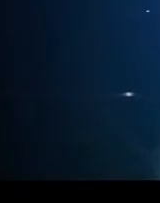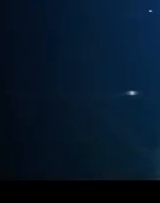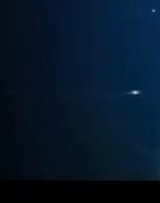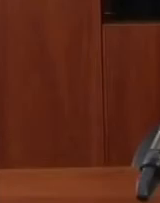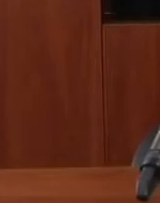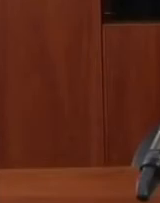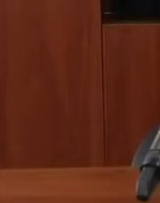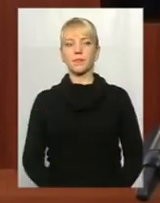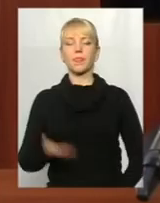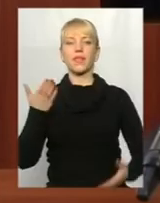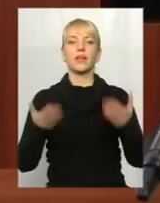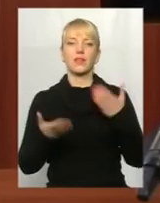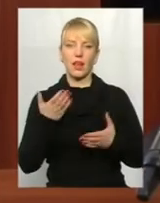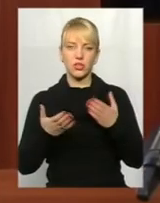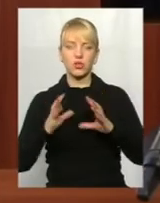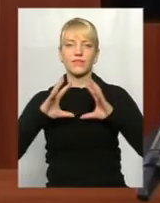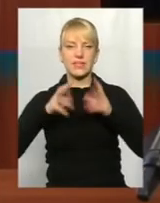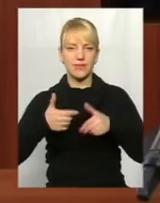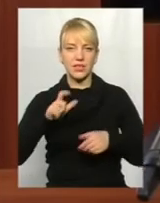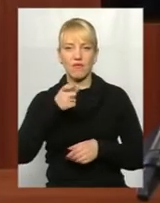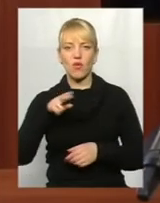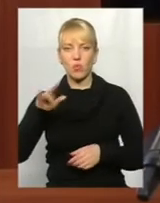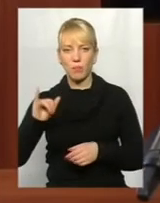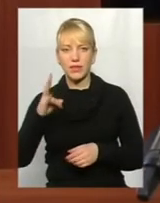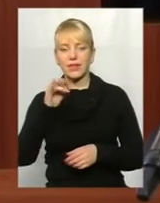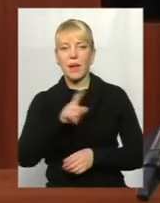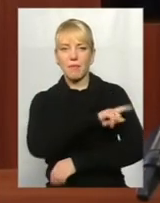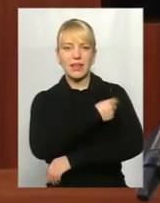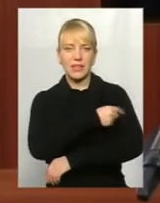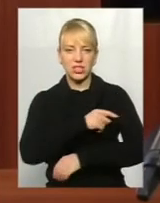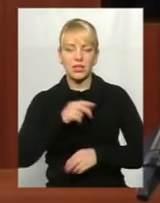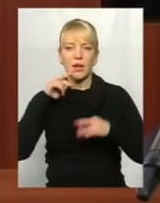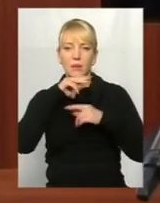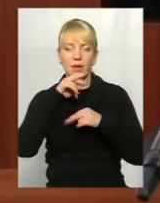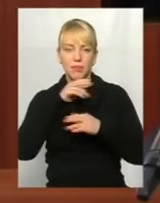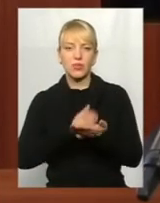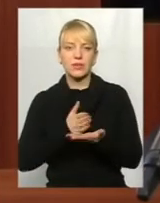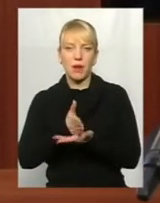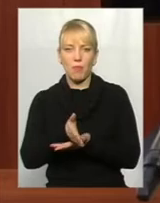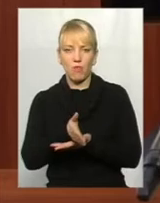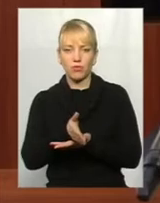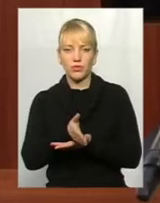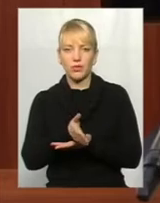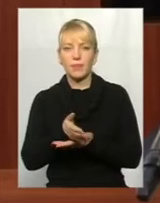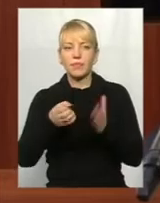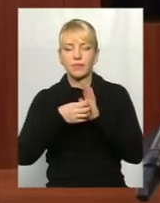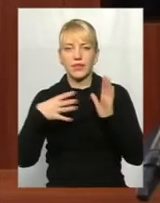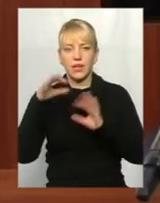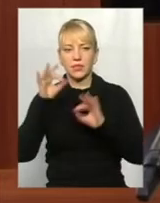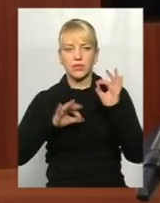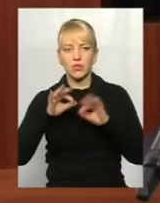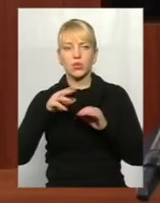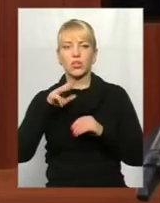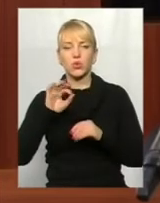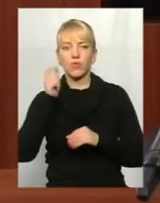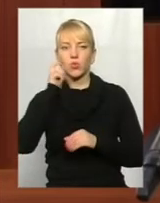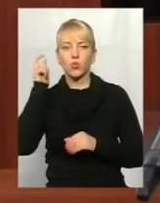Якщо у світі, в Європі, на медичні препарати спрямовується 15%, то